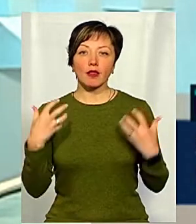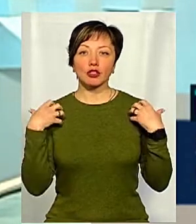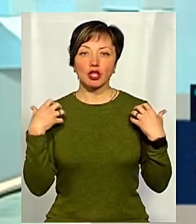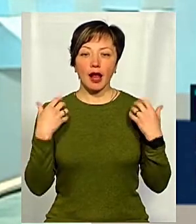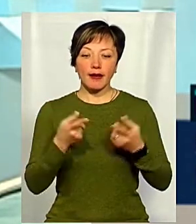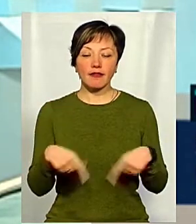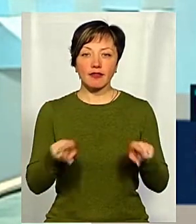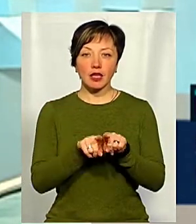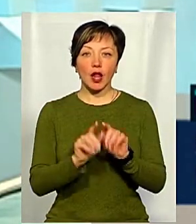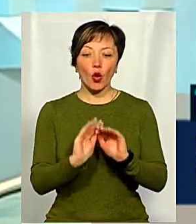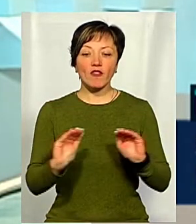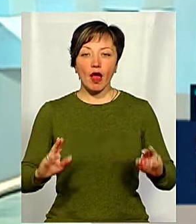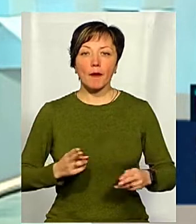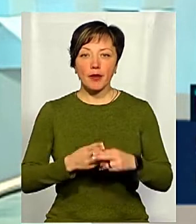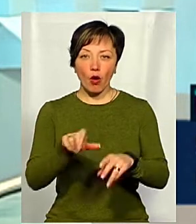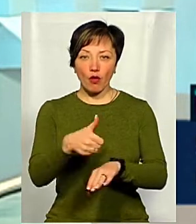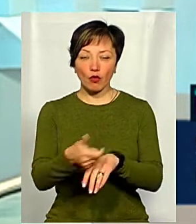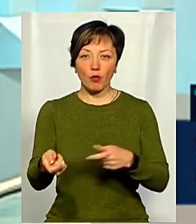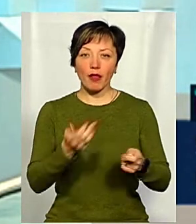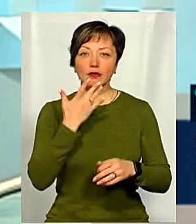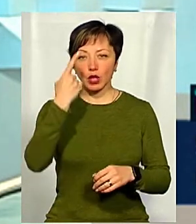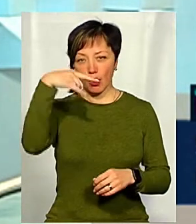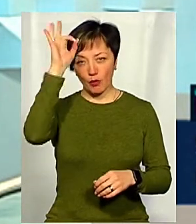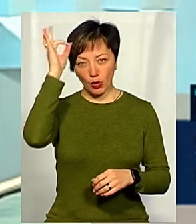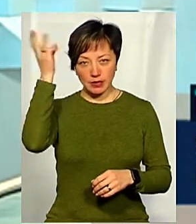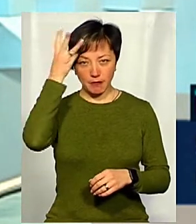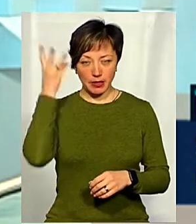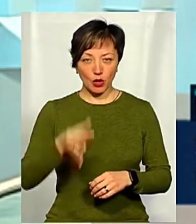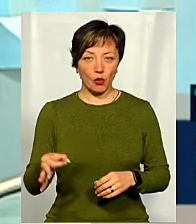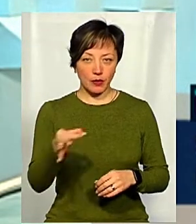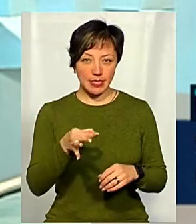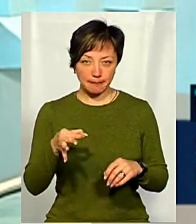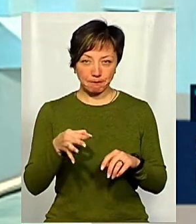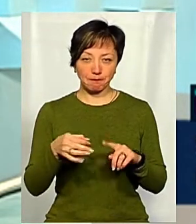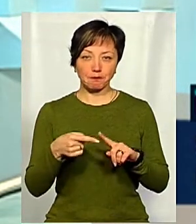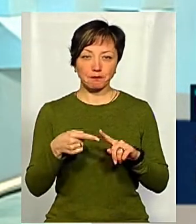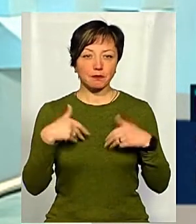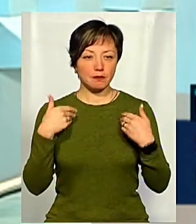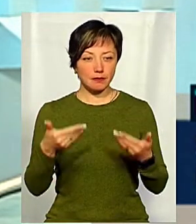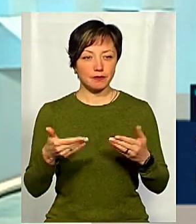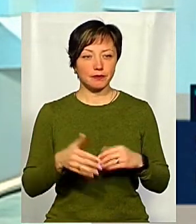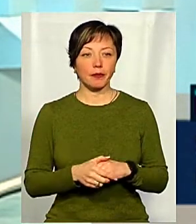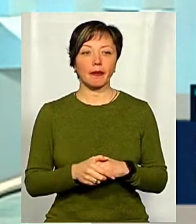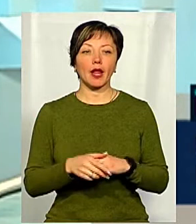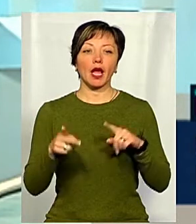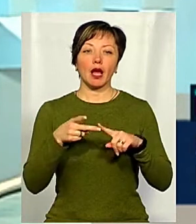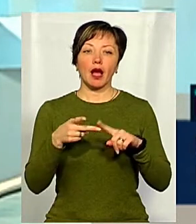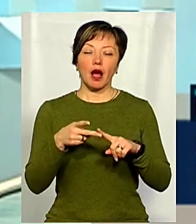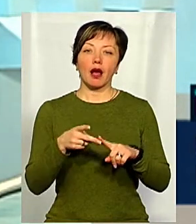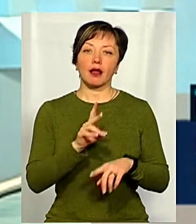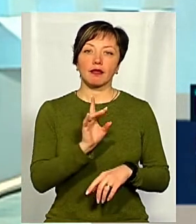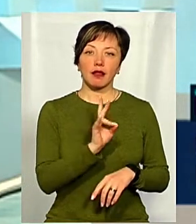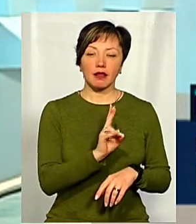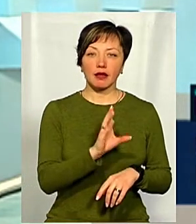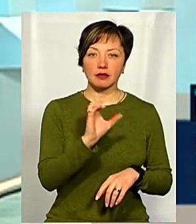відділу ювенальної превенції Головного управління Національної поліції у Хмельницькій області. Вітаю вас, пані Наталію. Та Наталія